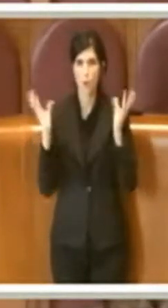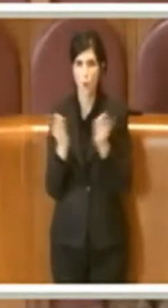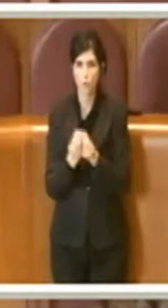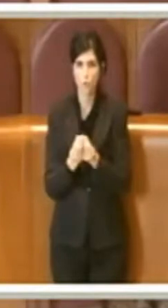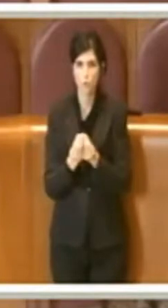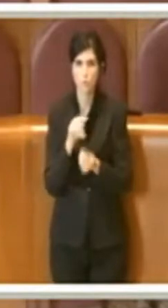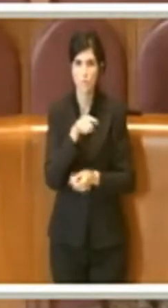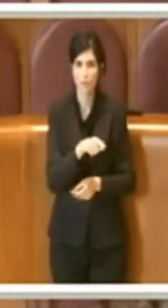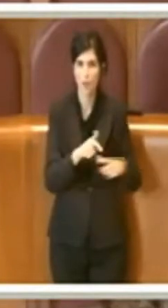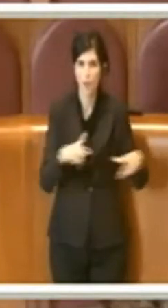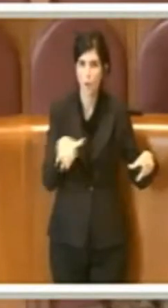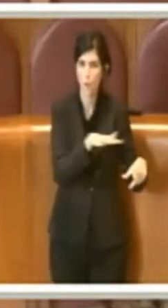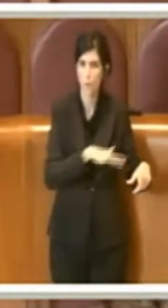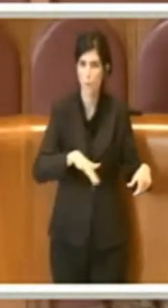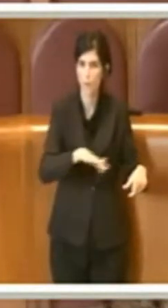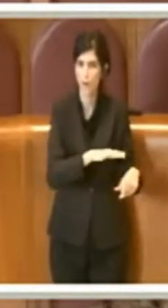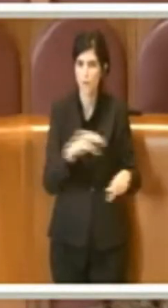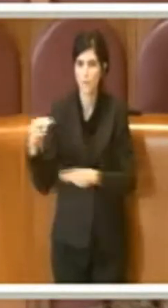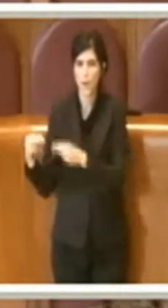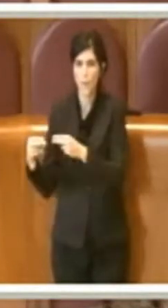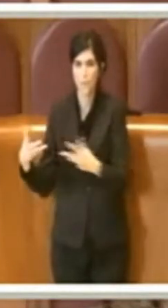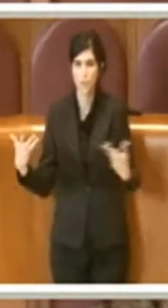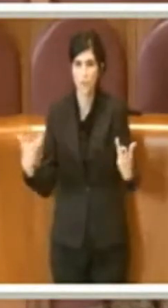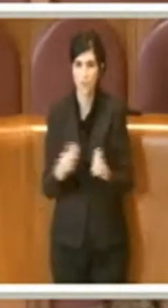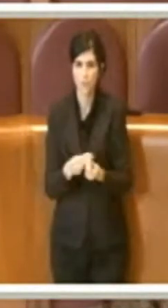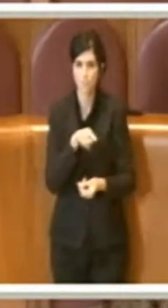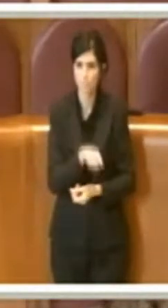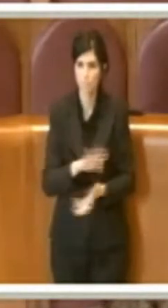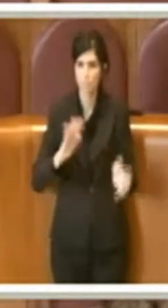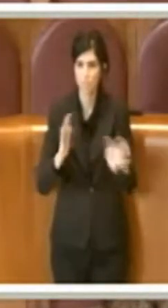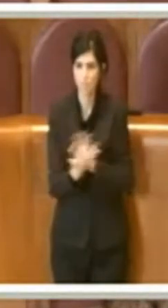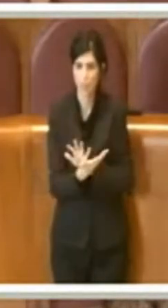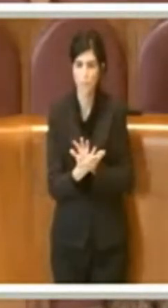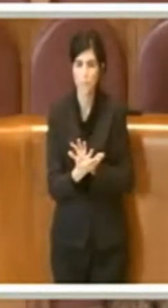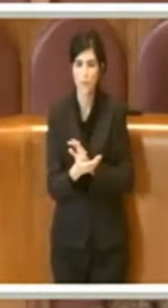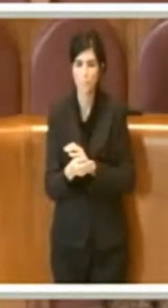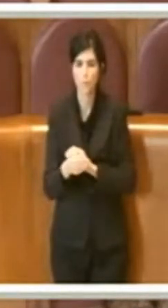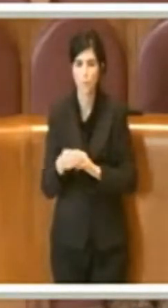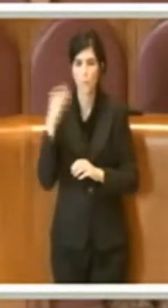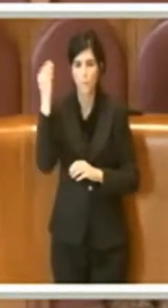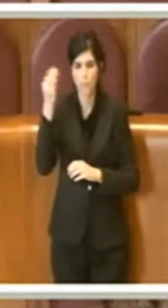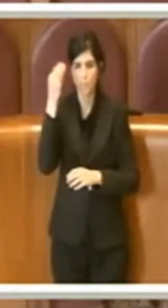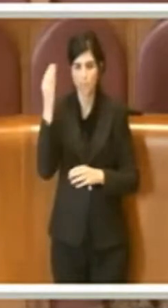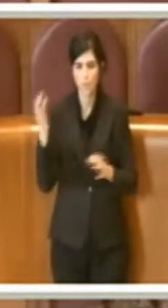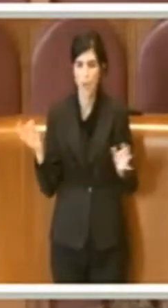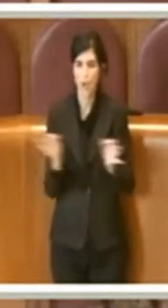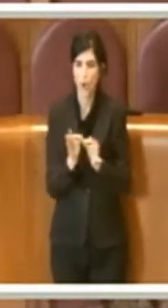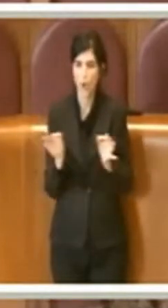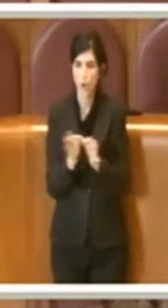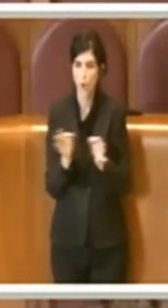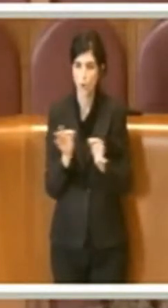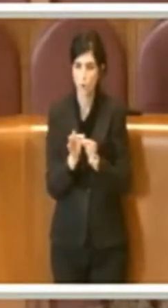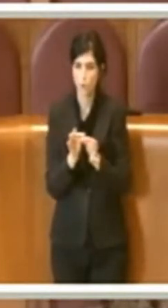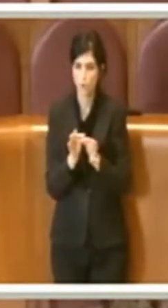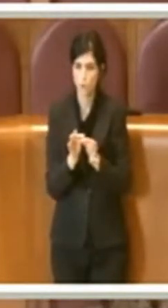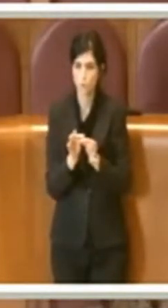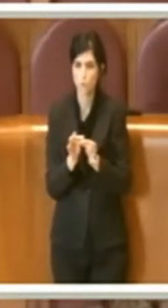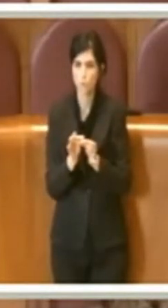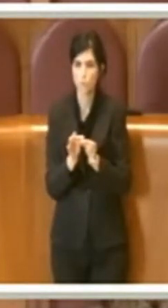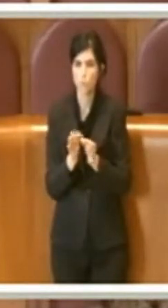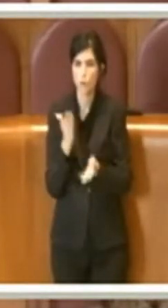a Bilancio ha rettificato il parere in favorevole a rettifica del precedente parere dalle stesse